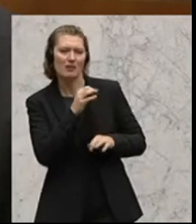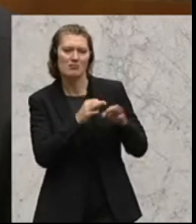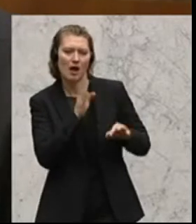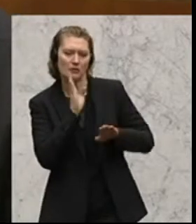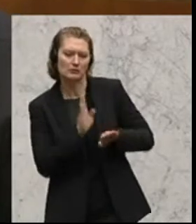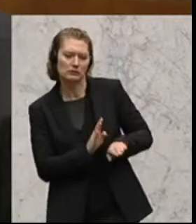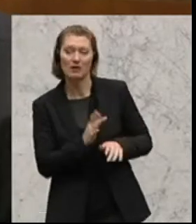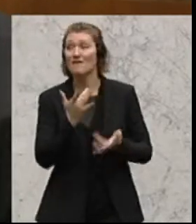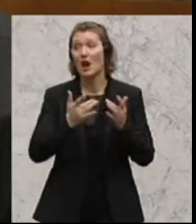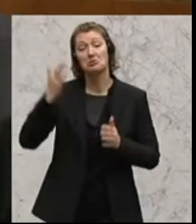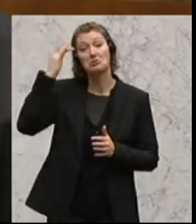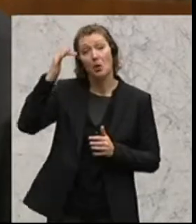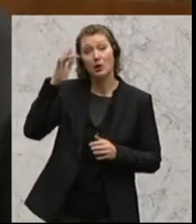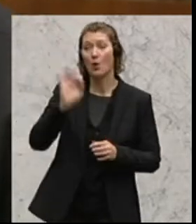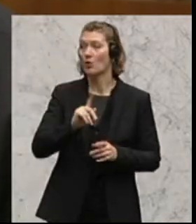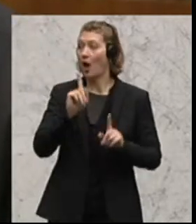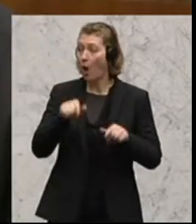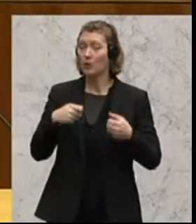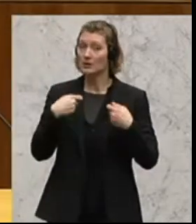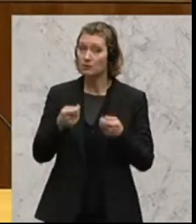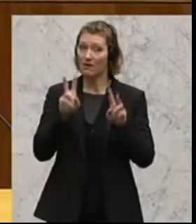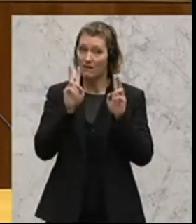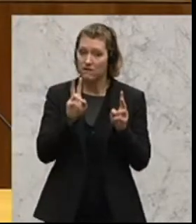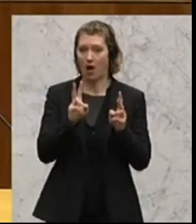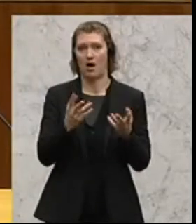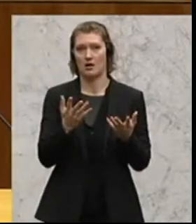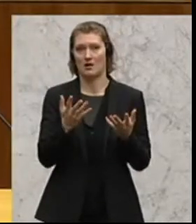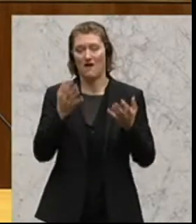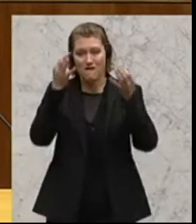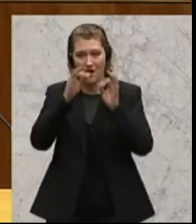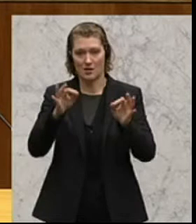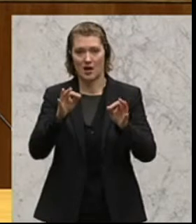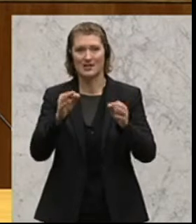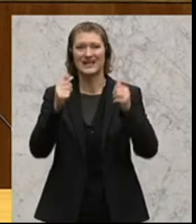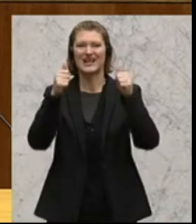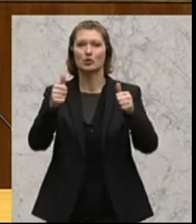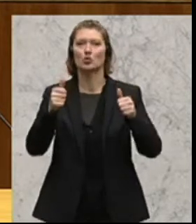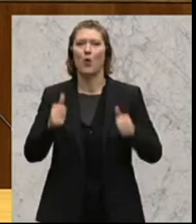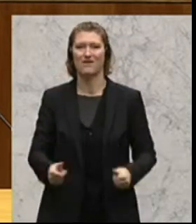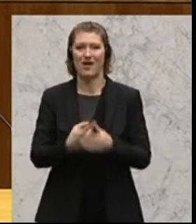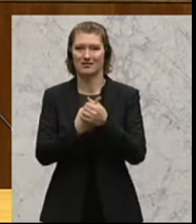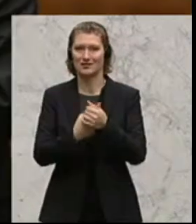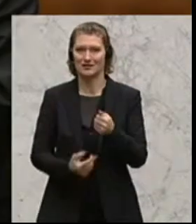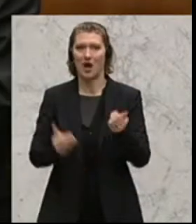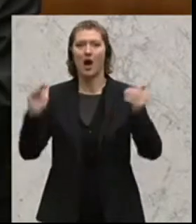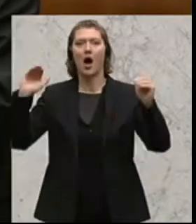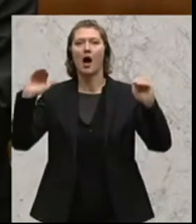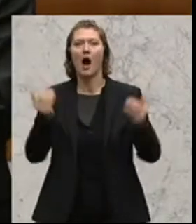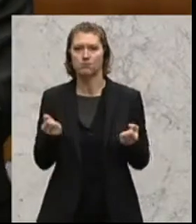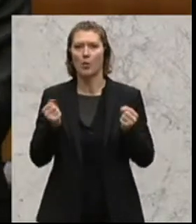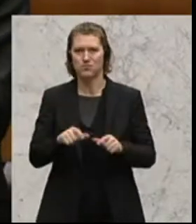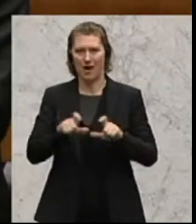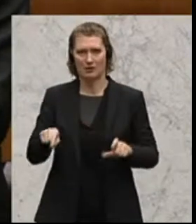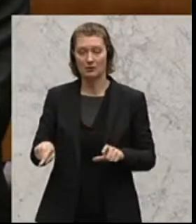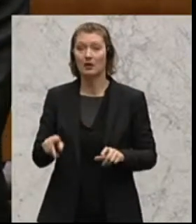nicht nur theoretische, sondern auch praktische Fähigkeit zu Insolvenz dieser Abbaubank. Und wenn